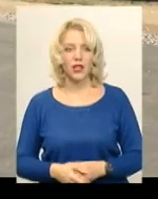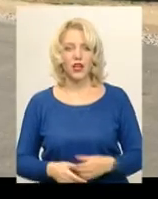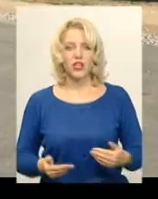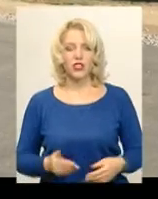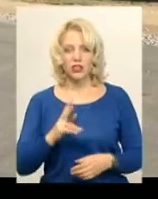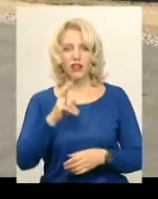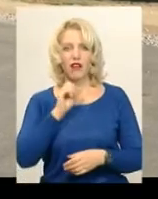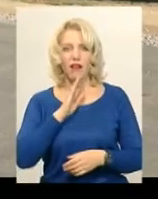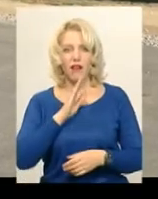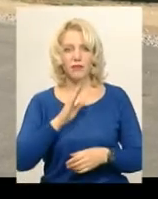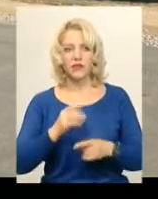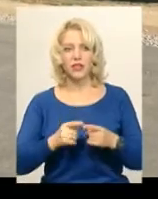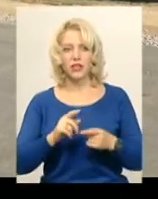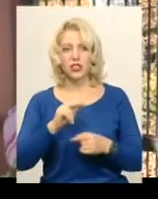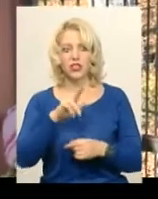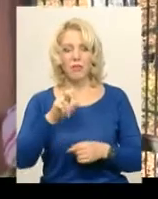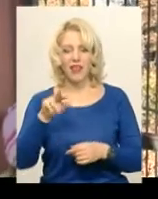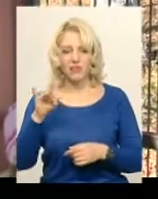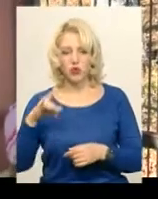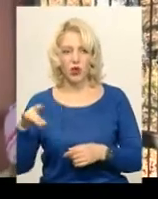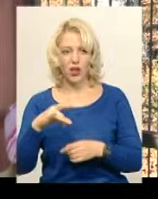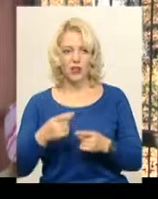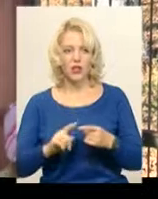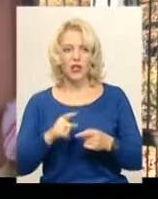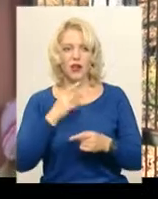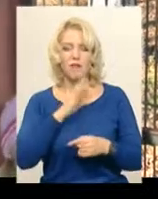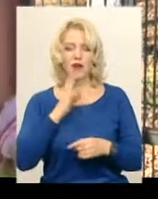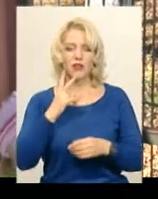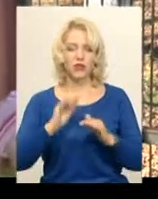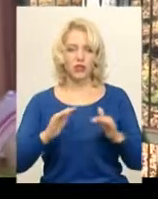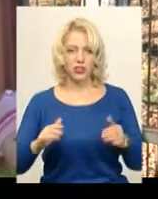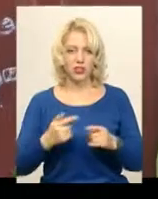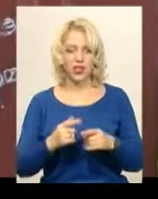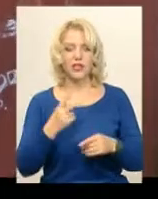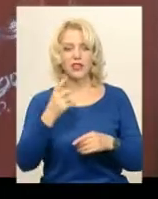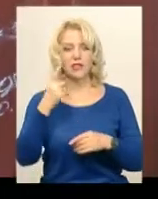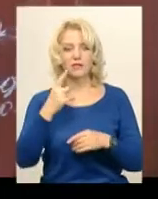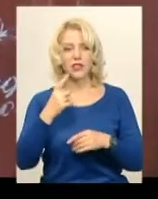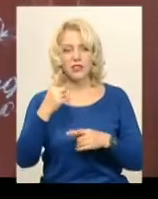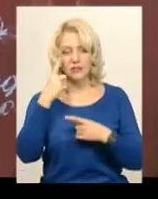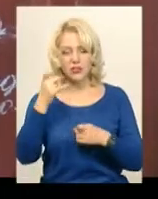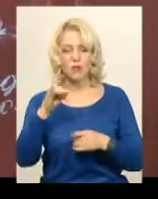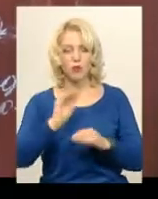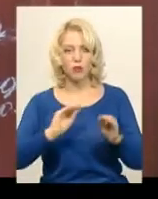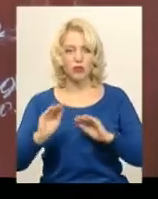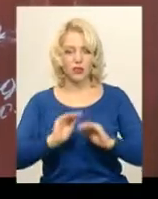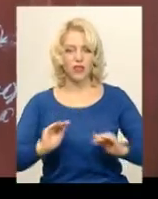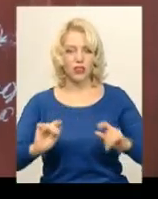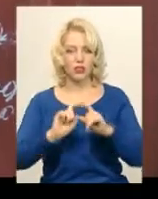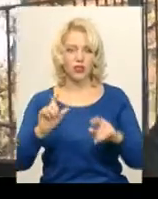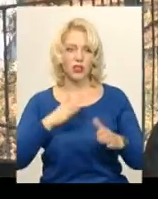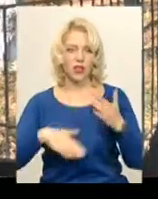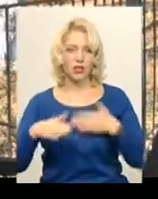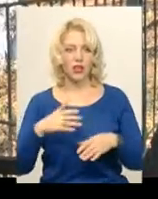Жителька Чепелівки Красилівського району Неля Петришина, мама трьох дітей, двоє з яких дошкільнята, звістці про облаштування в селі дитячого садка, каже,